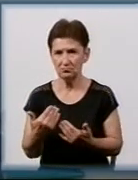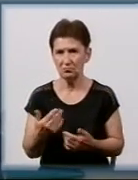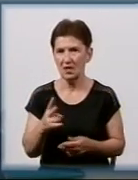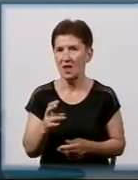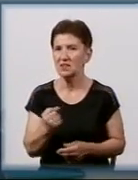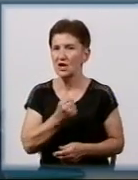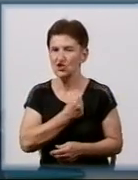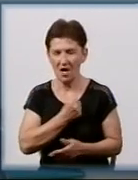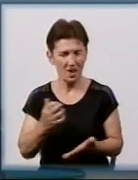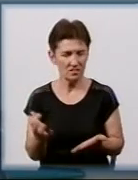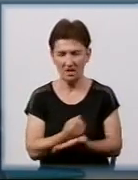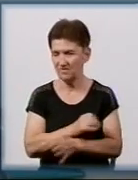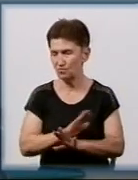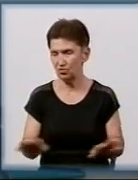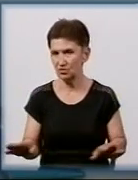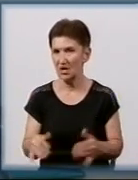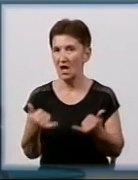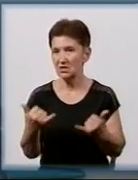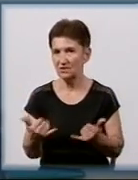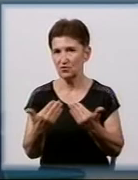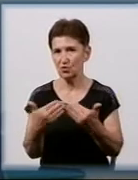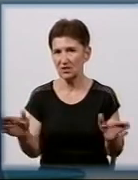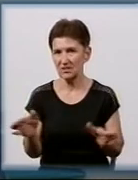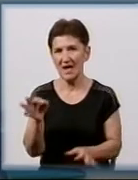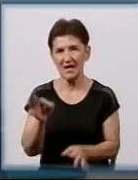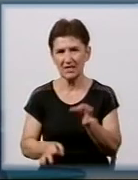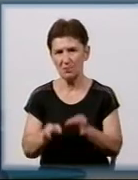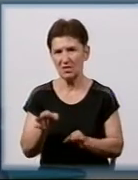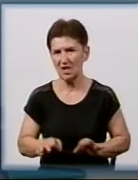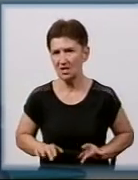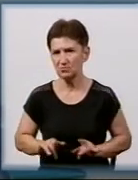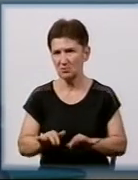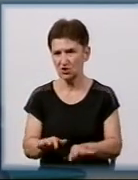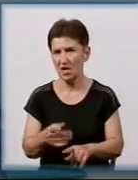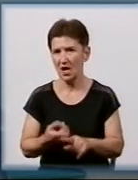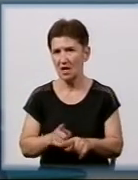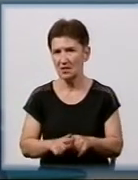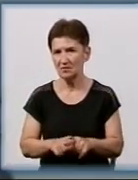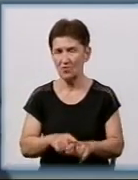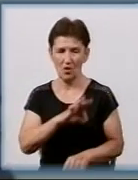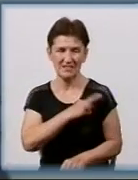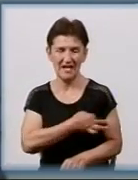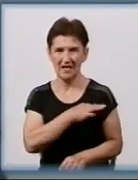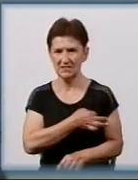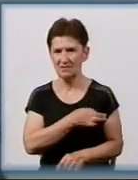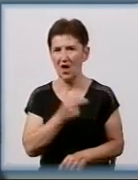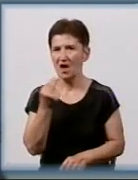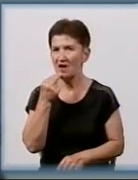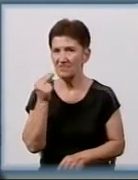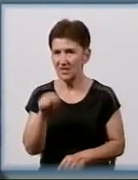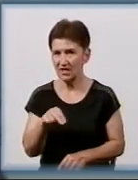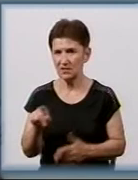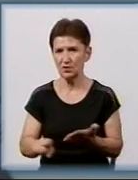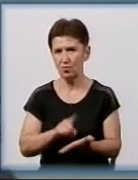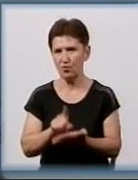на жаль, цього не відбулося. Тому на сьогодні відкрите кримінальне провадження, по якому віддеться слідство. Винний повинен бути